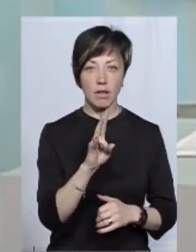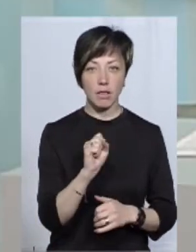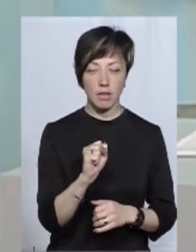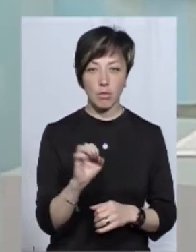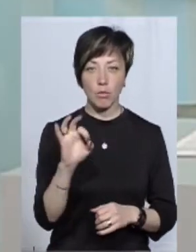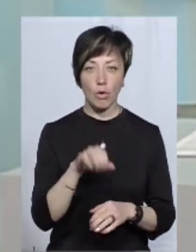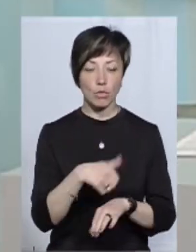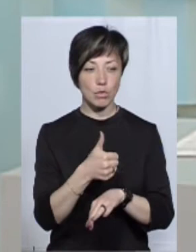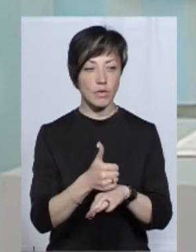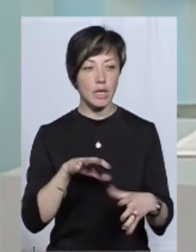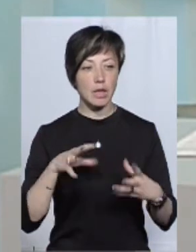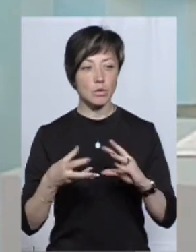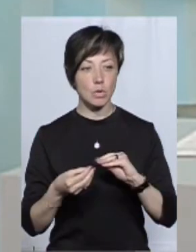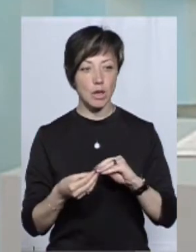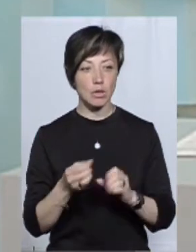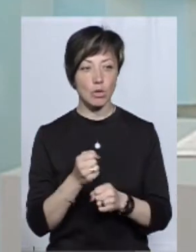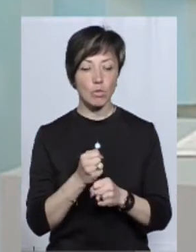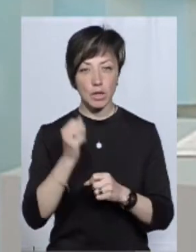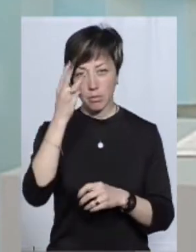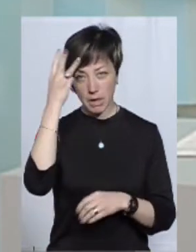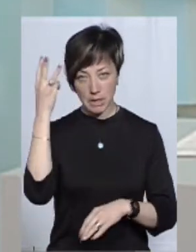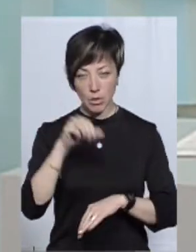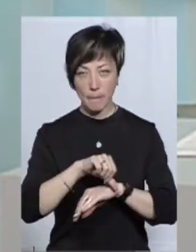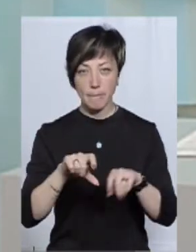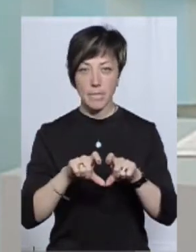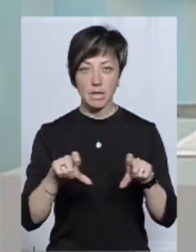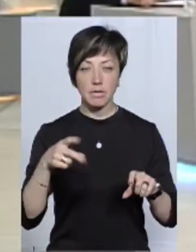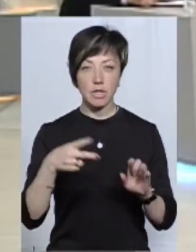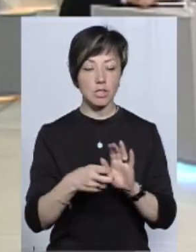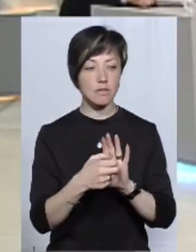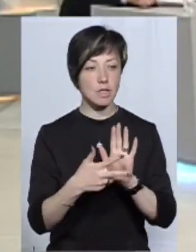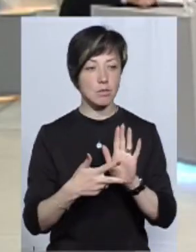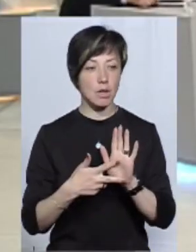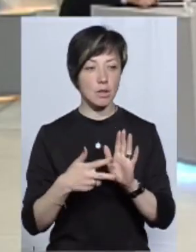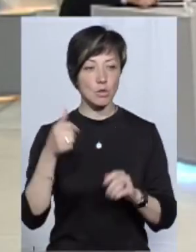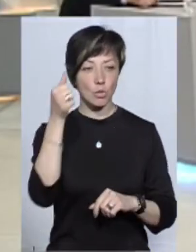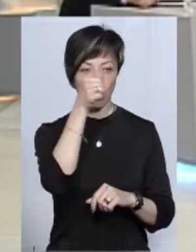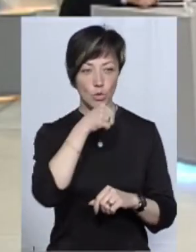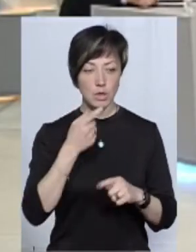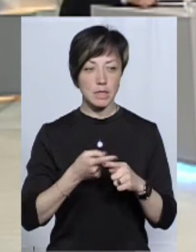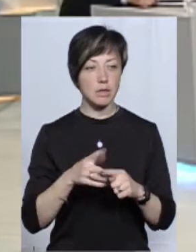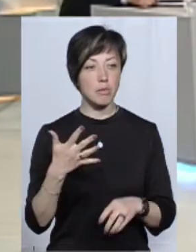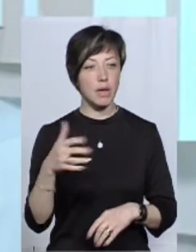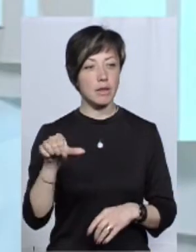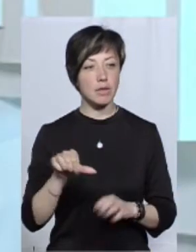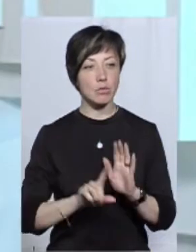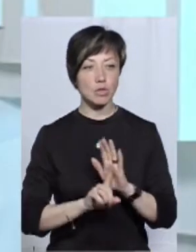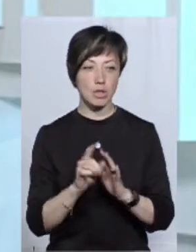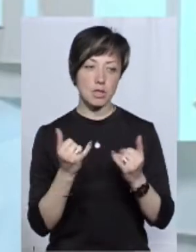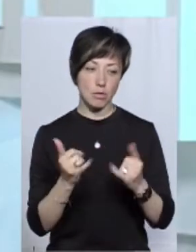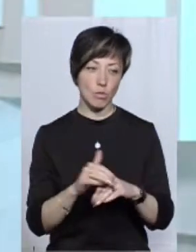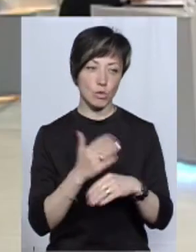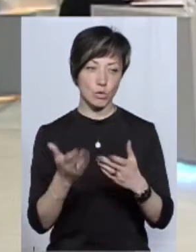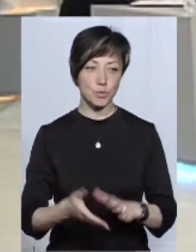Бережнюка про основні результати роботи Хмельницької митниці у 2018 році. Ці 5 хвилин починаються вже